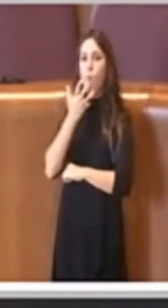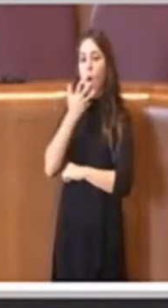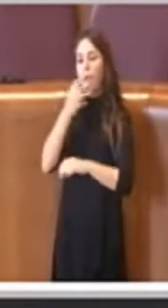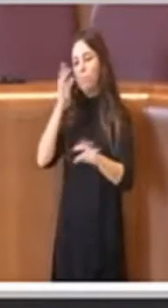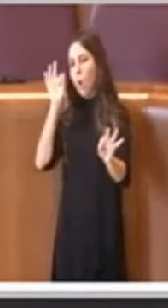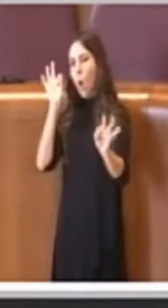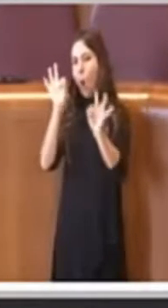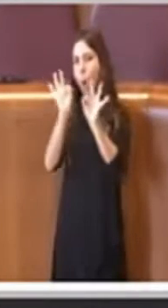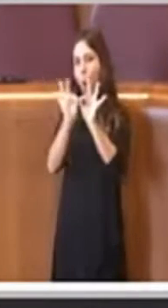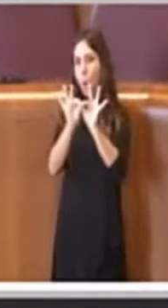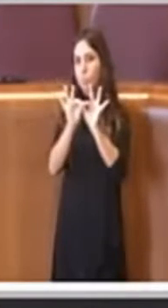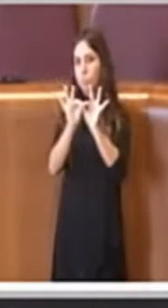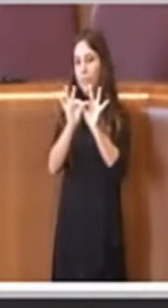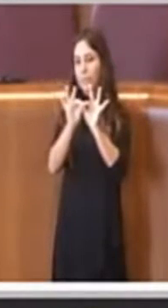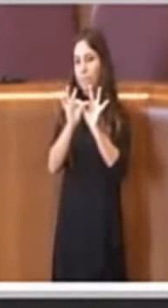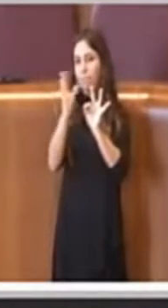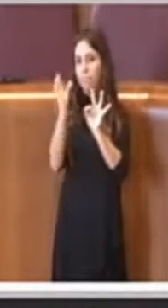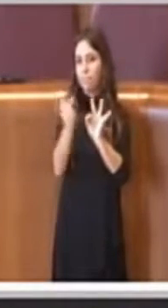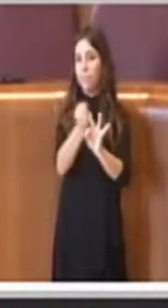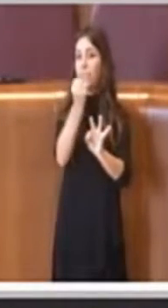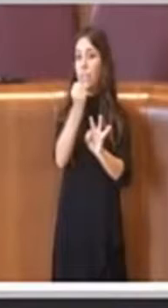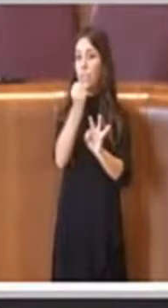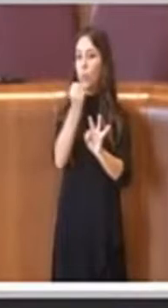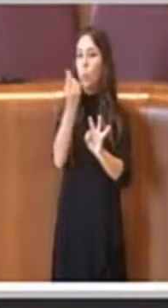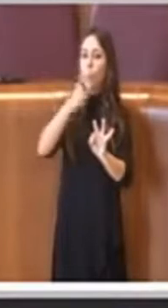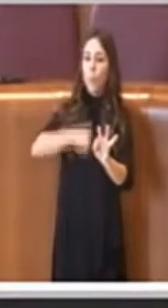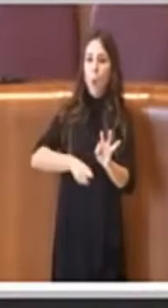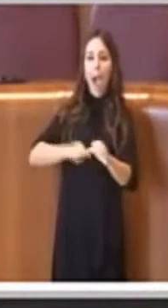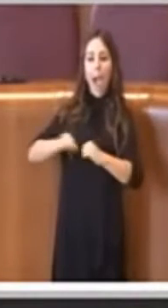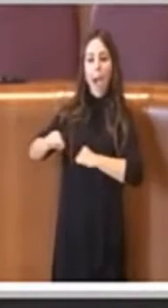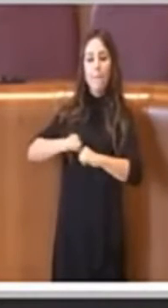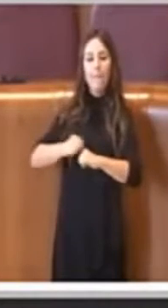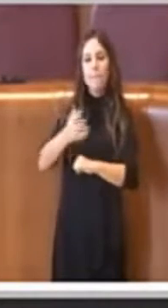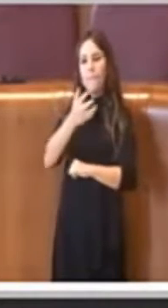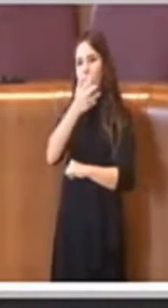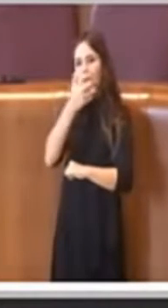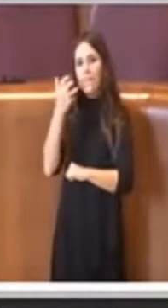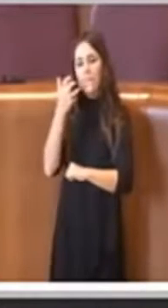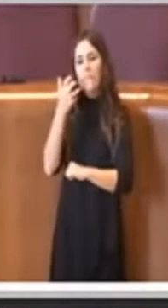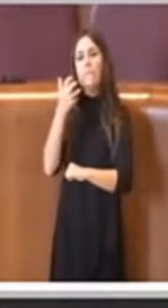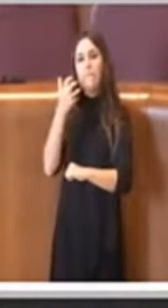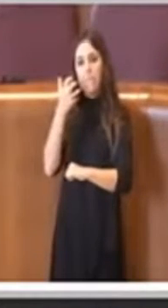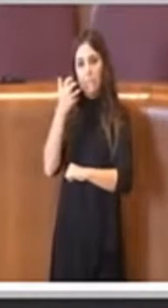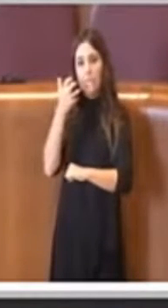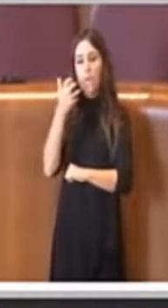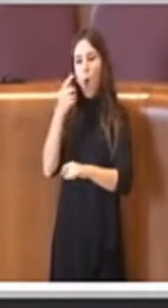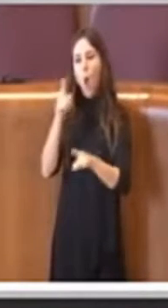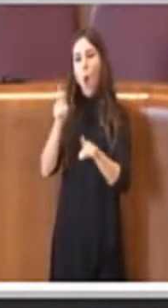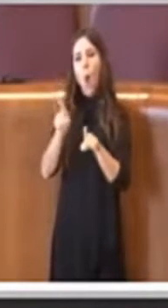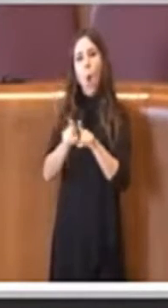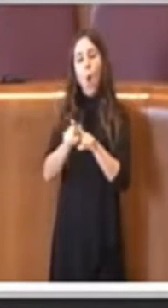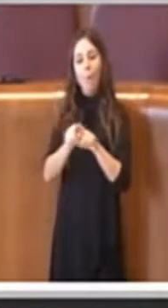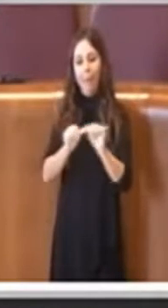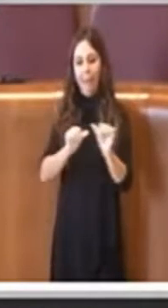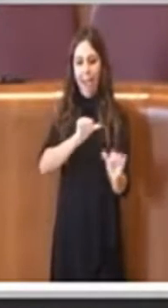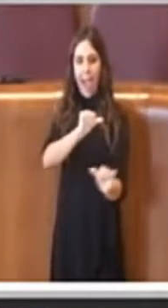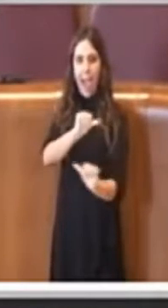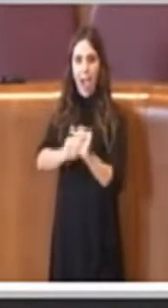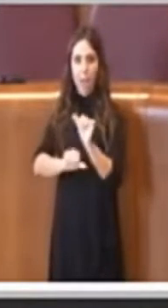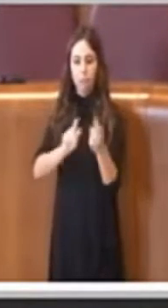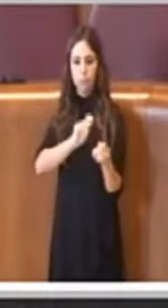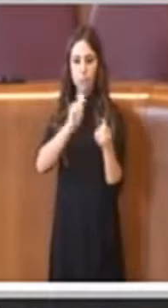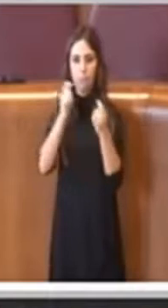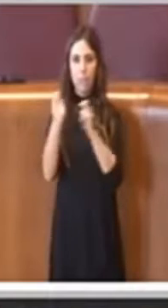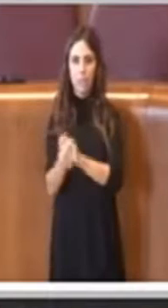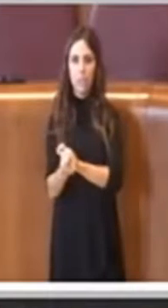'obiettivo, ma soprattutto ci tiene che ci sia un cambio di passo relativamente a